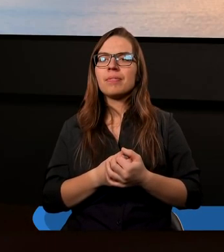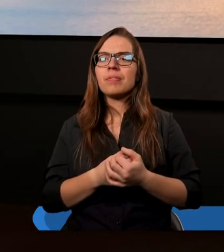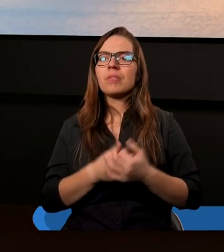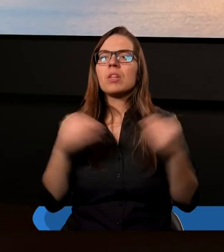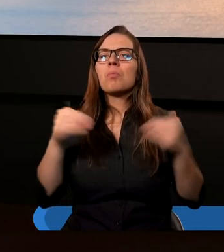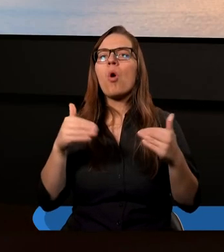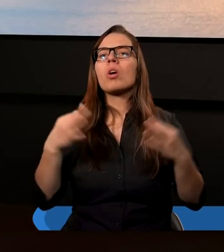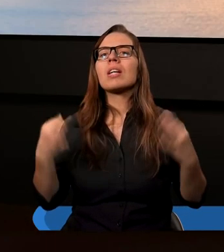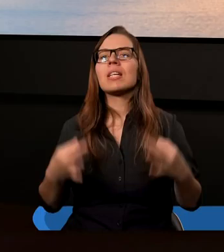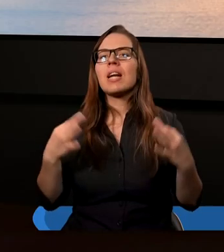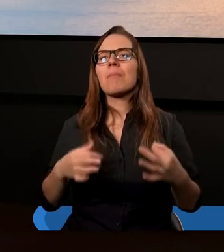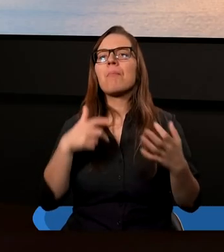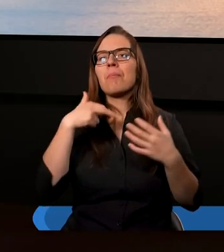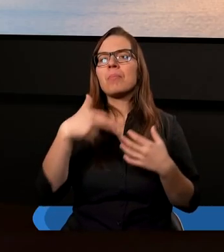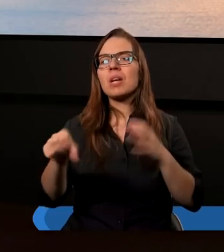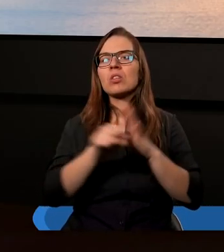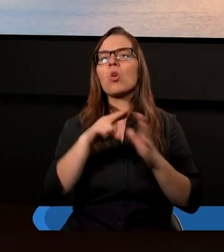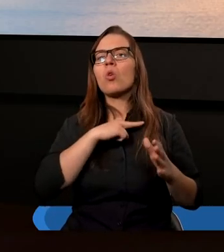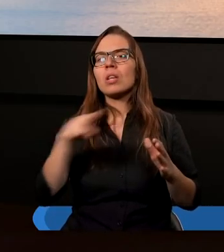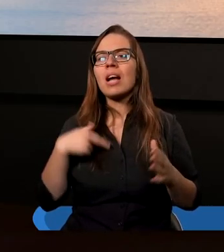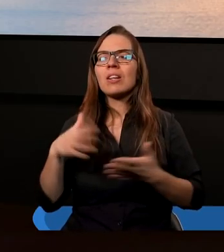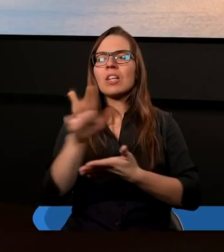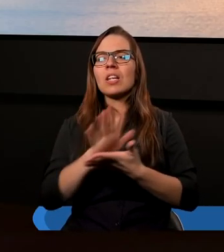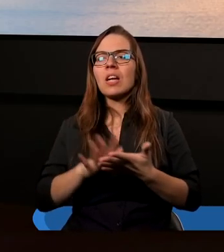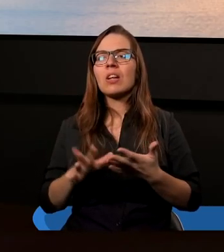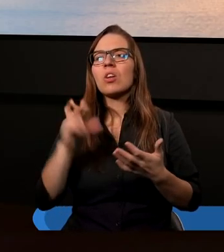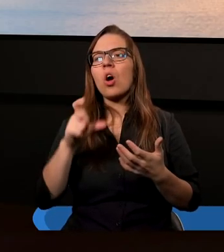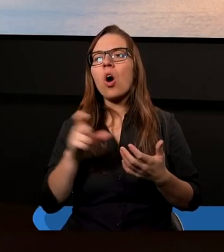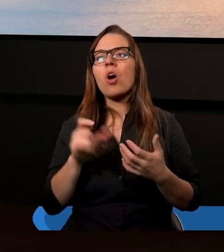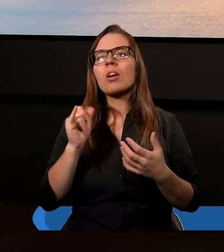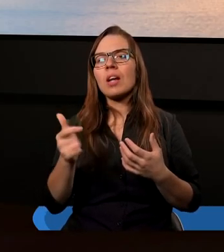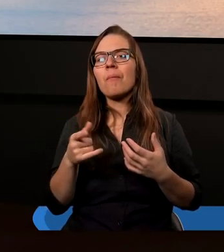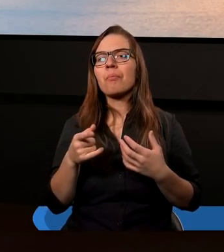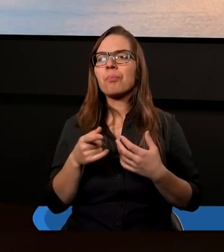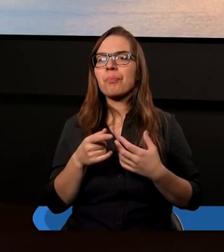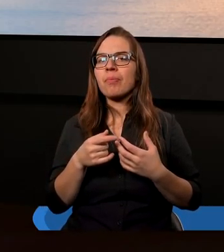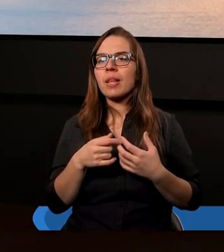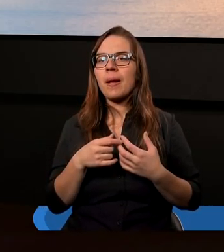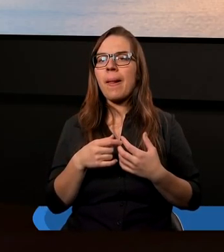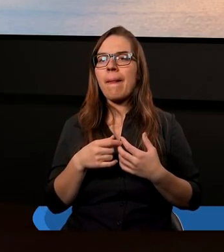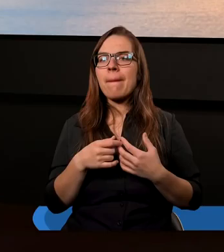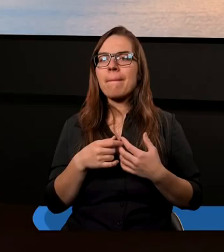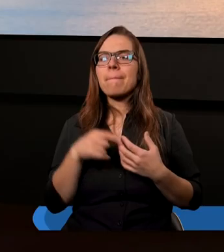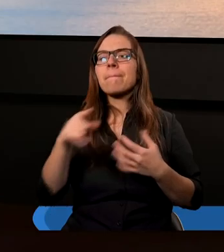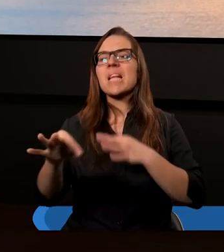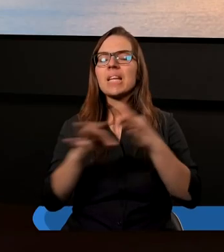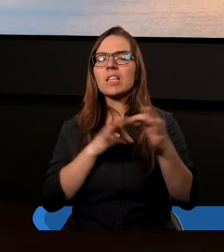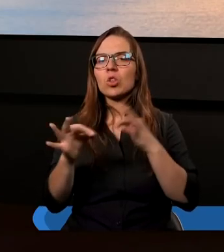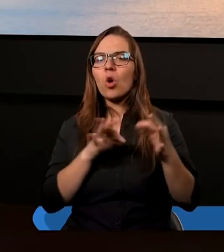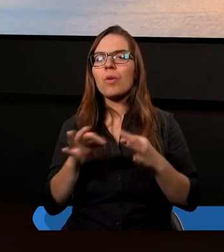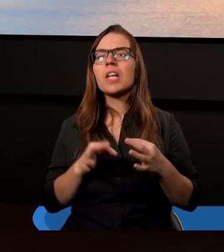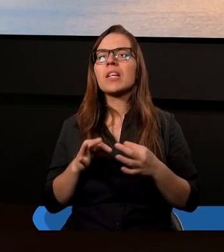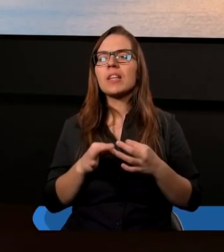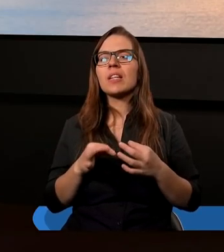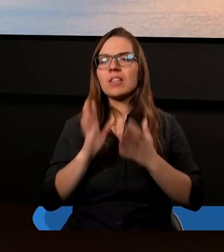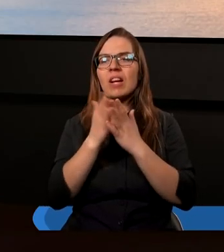Może teraz przejdziemy do następnego tekstu, chociaż najpierw przedstawimy ogólny zaraz tej historii z